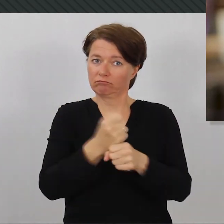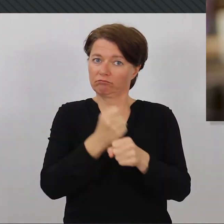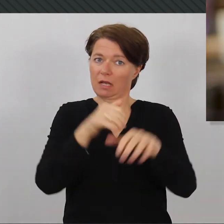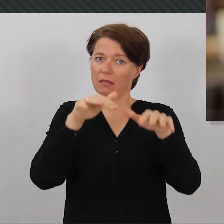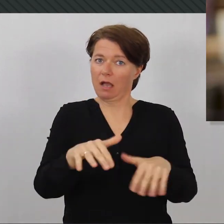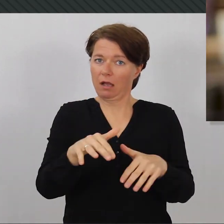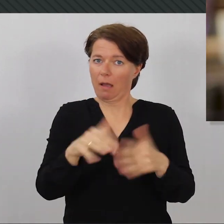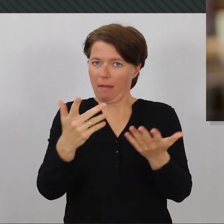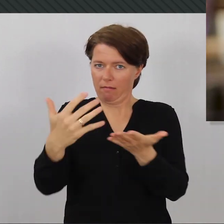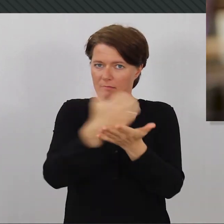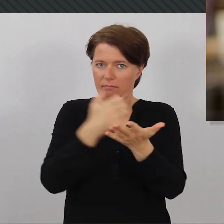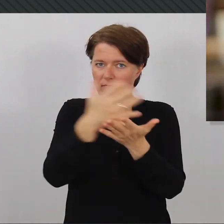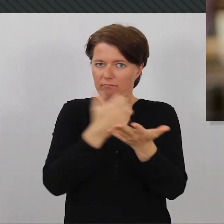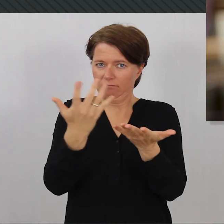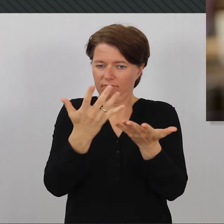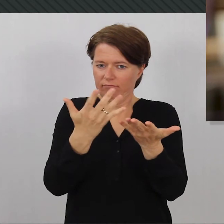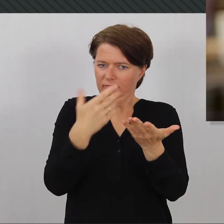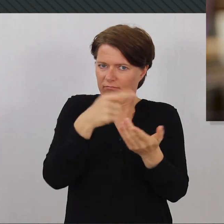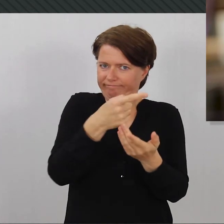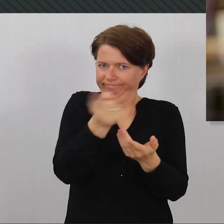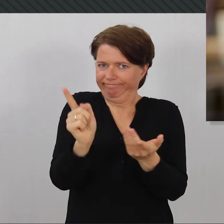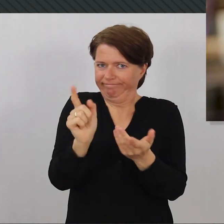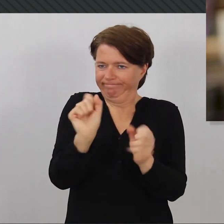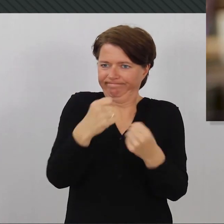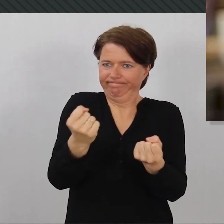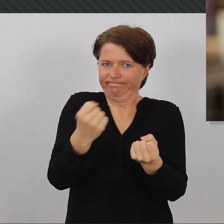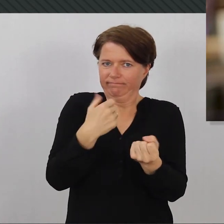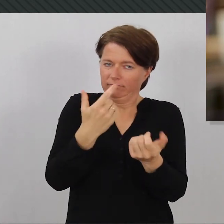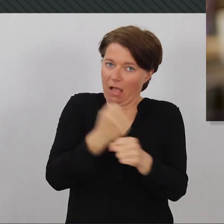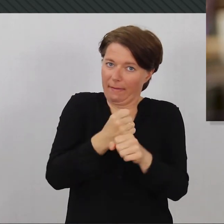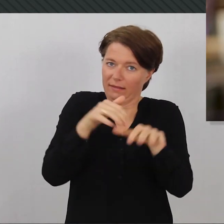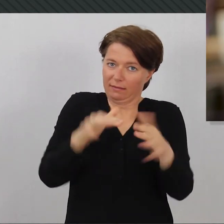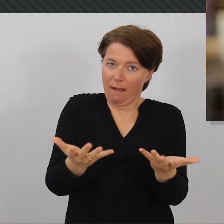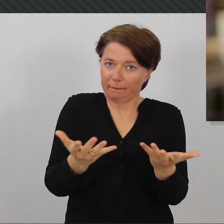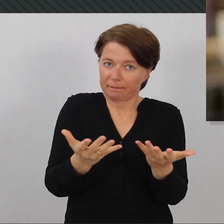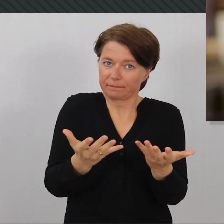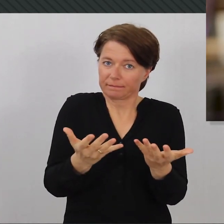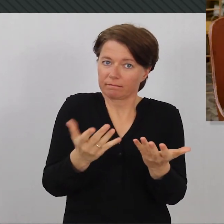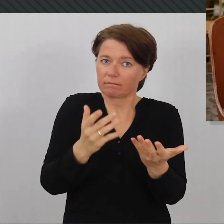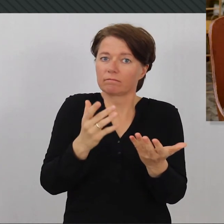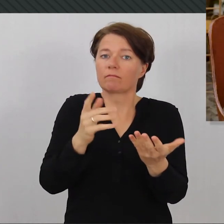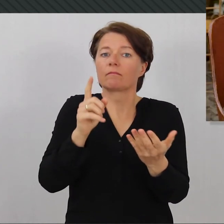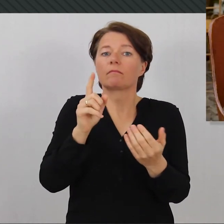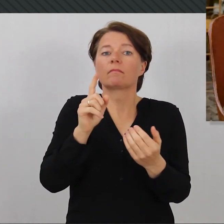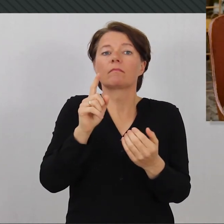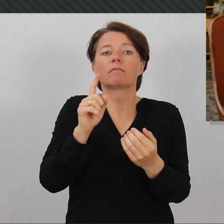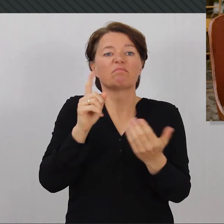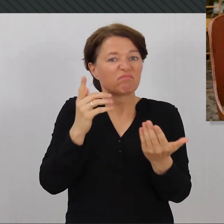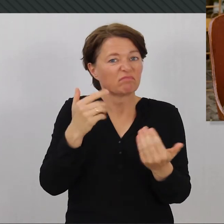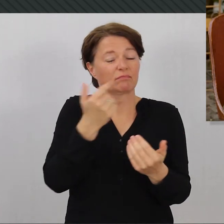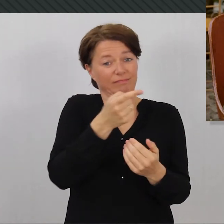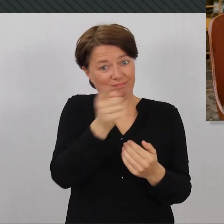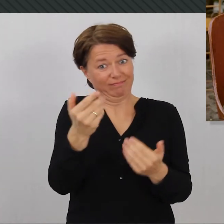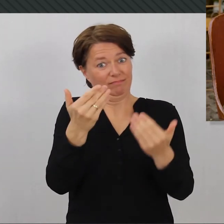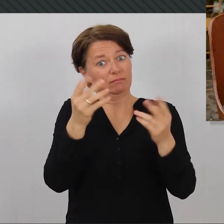in unserer Erwerbstätigkeit, wie wir sie kennen, Platz finden oder die einfach ihren eigenen Erwerb nicht erwirtschaften können. Keiner von denen hat